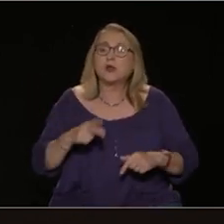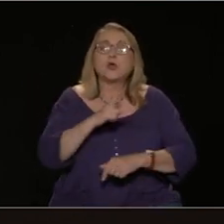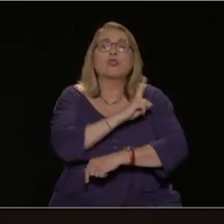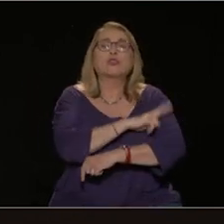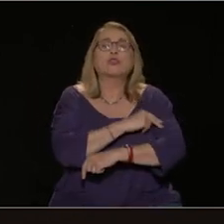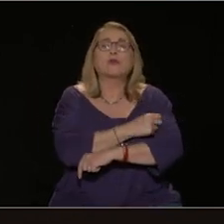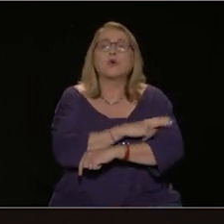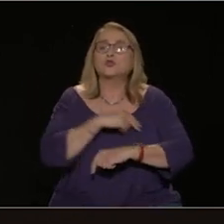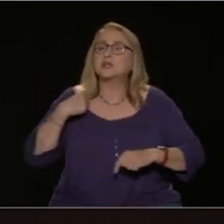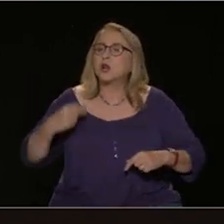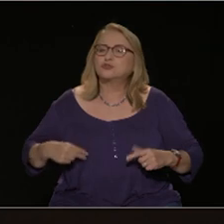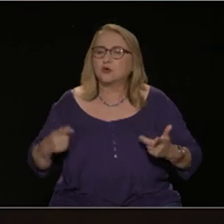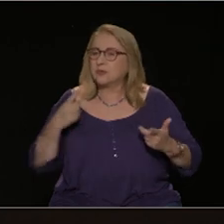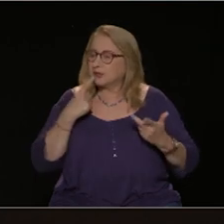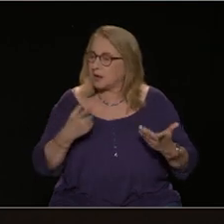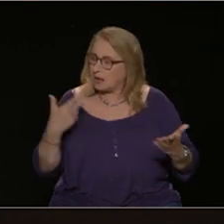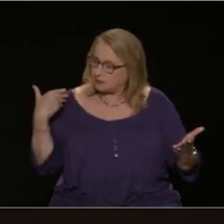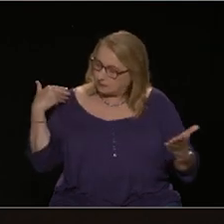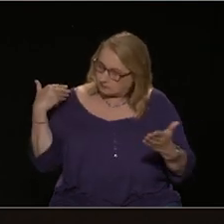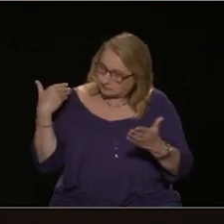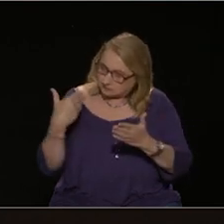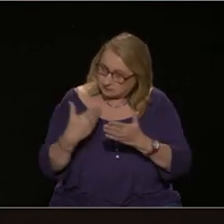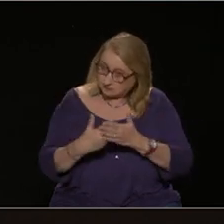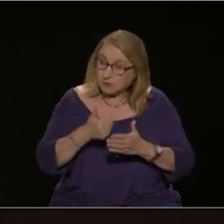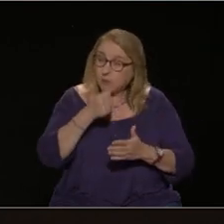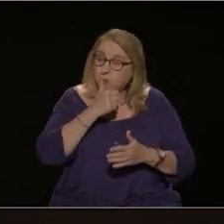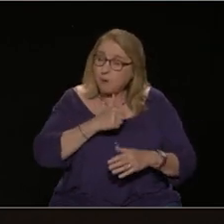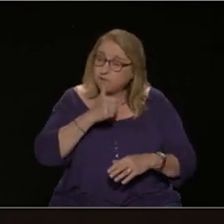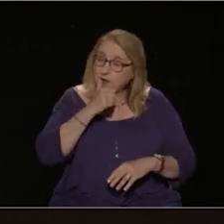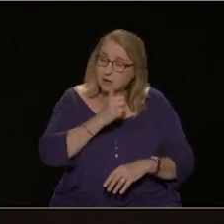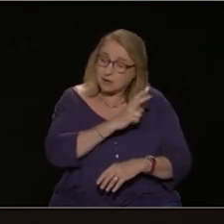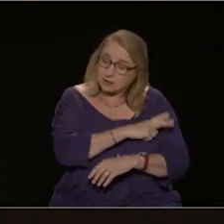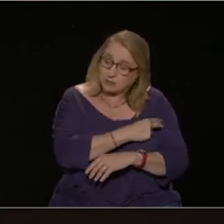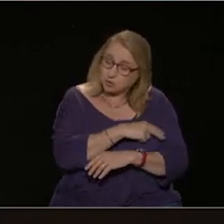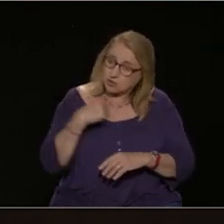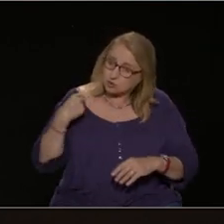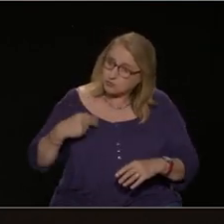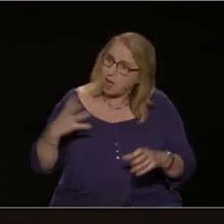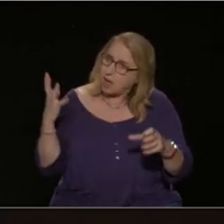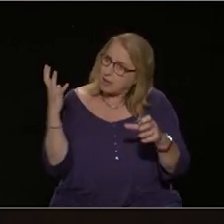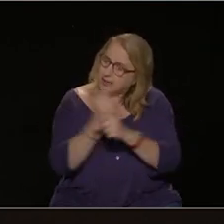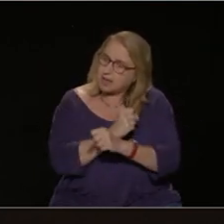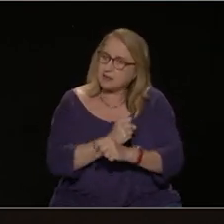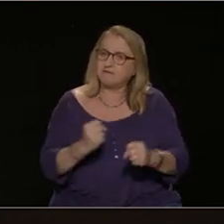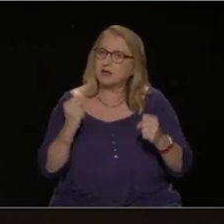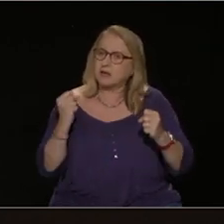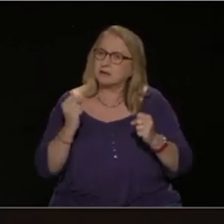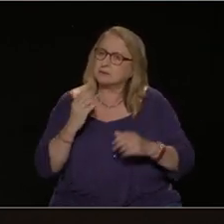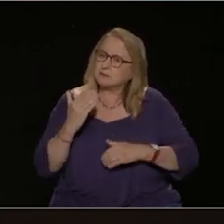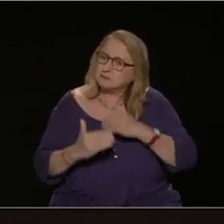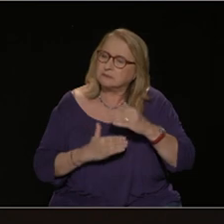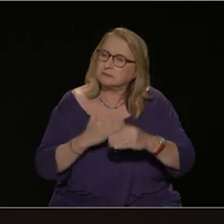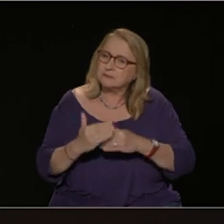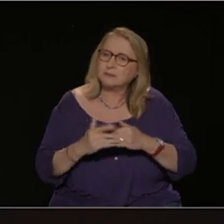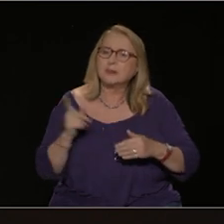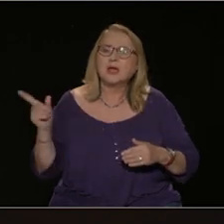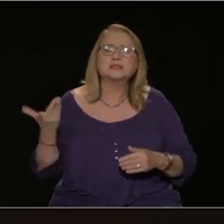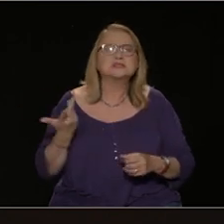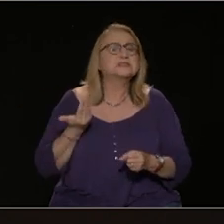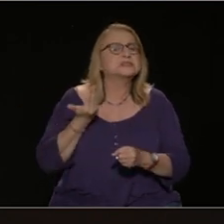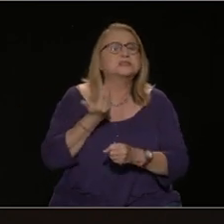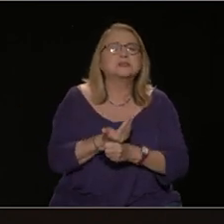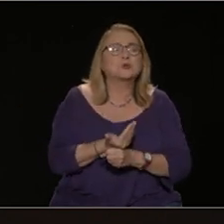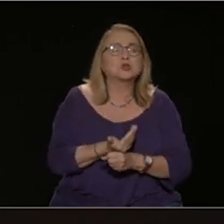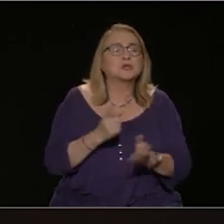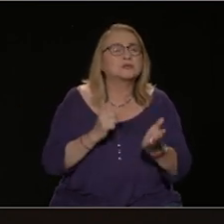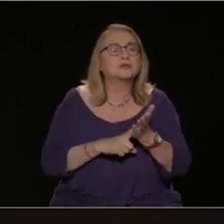Έμεινε όρθιος όλη αυτή την περίοδο. Τι θα πρέπει για σας να αλλάξει σε ό,τι αφορά και τις υποδομές, αλλά και σε θέματα ιατρών,